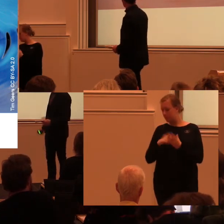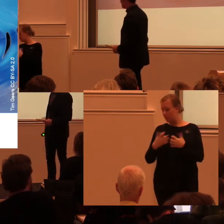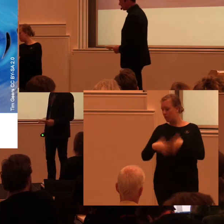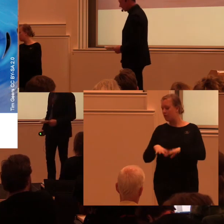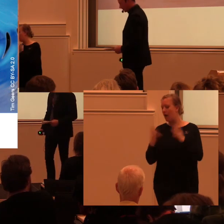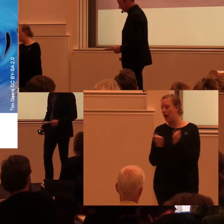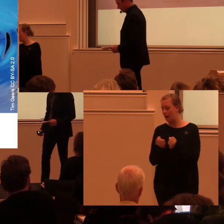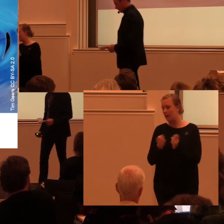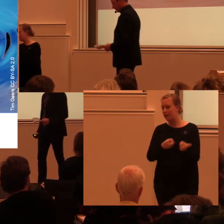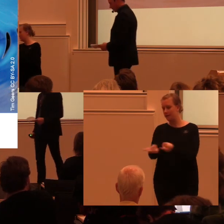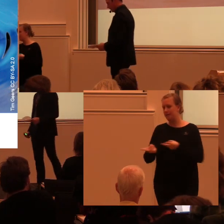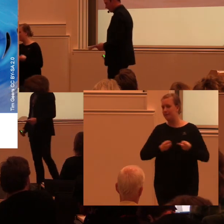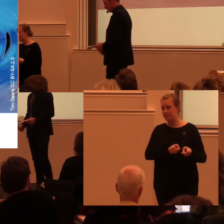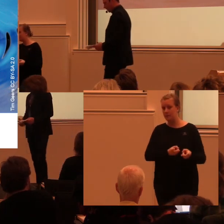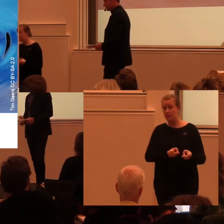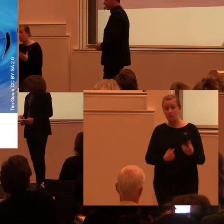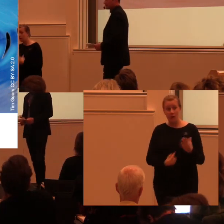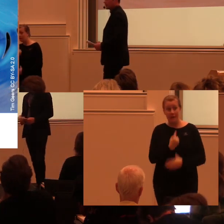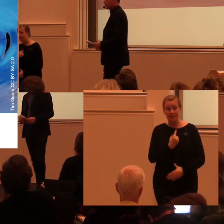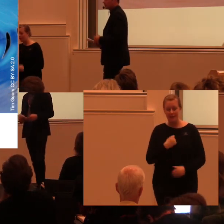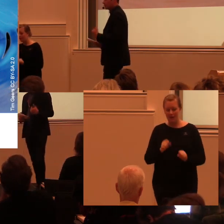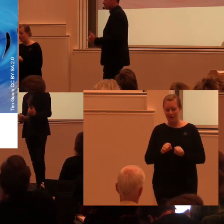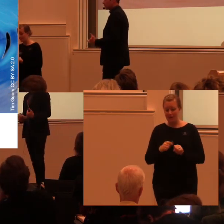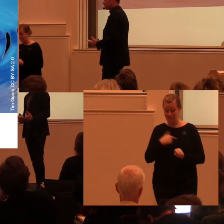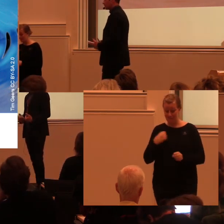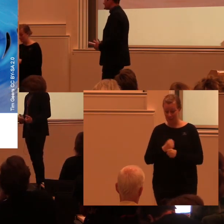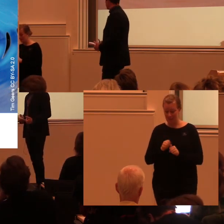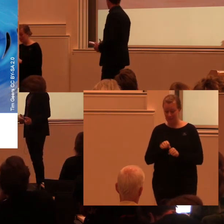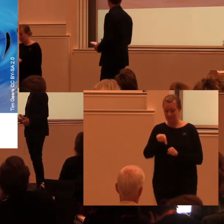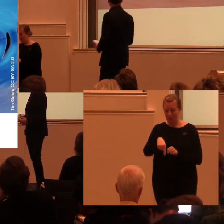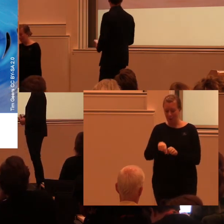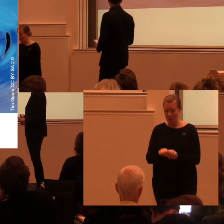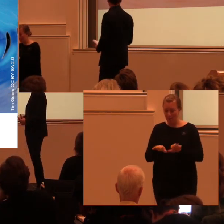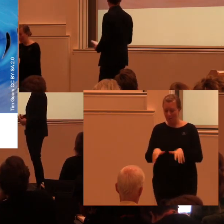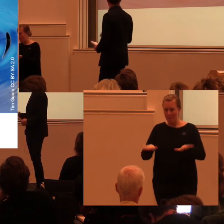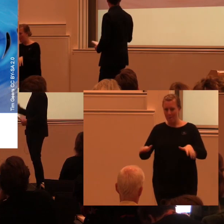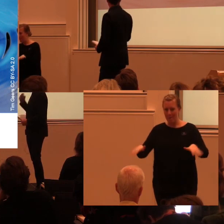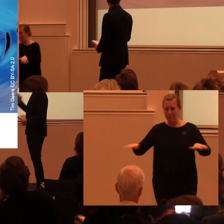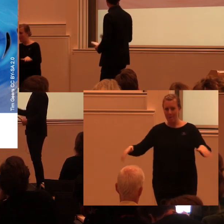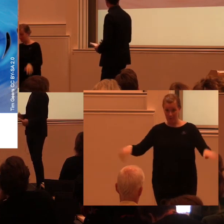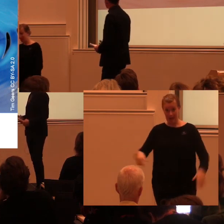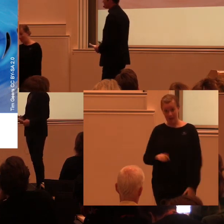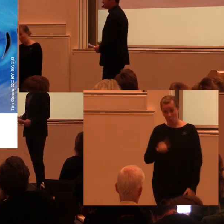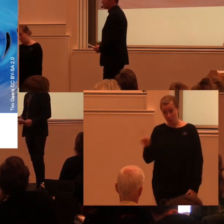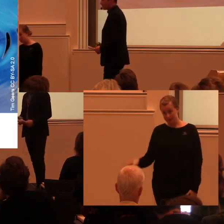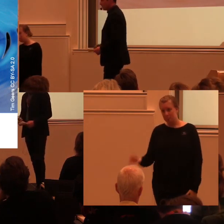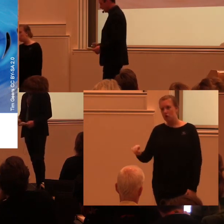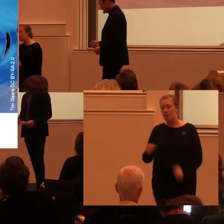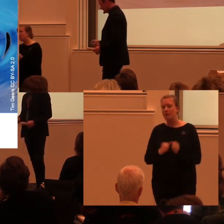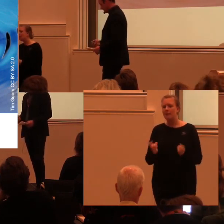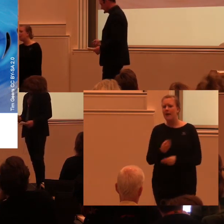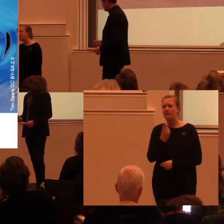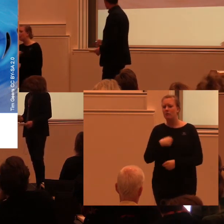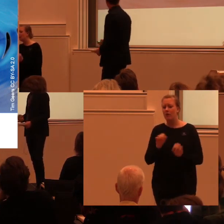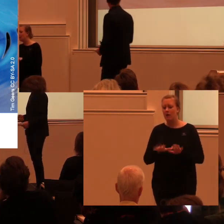se idag, det är att det sker ringar på vattnet. att även om vi tycker att det går långsamt, om vi tänker på den snigen, så ser vi liksom att det faktiskt